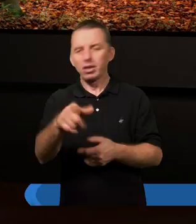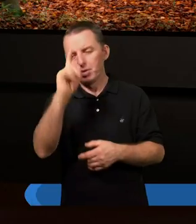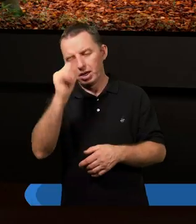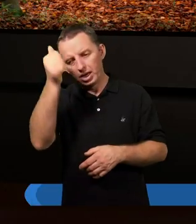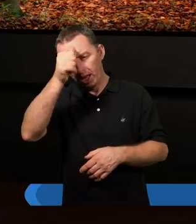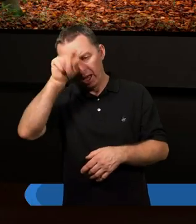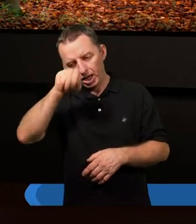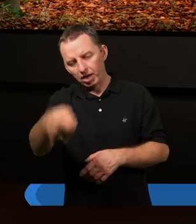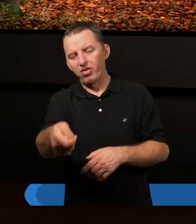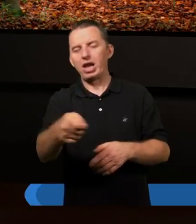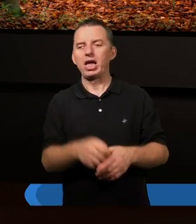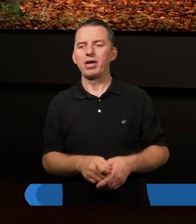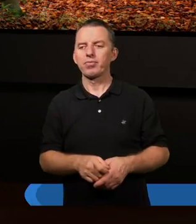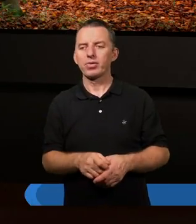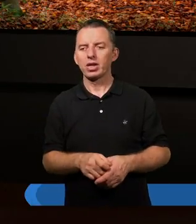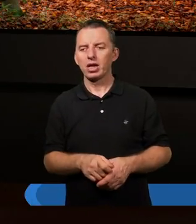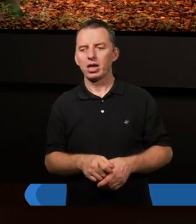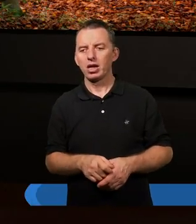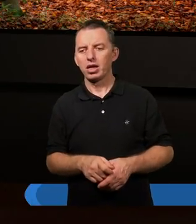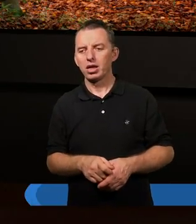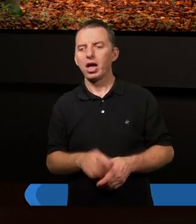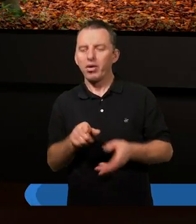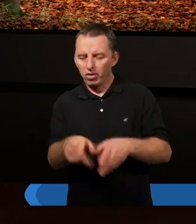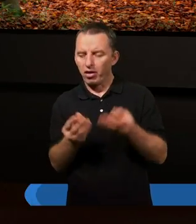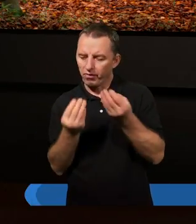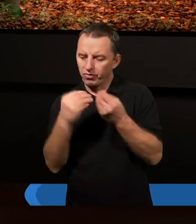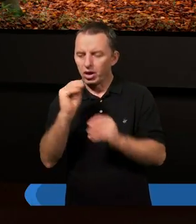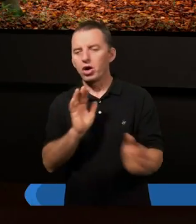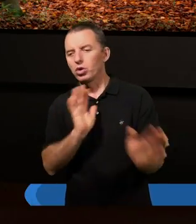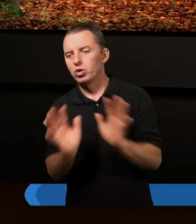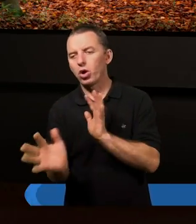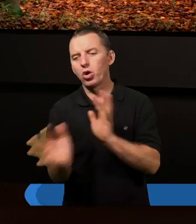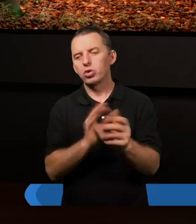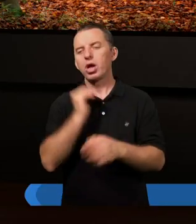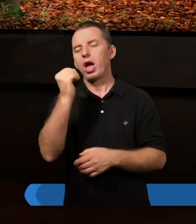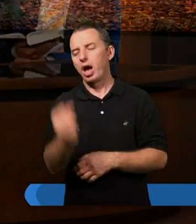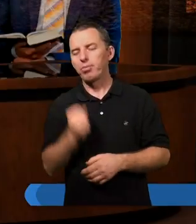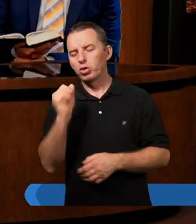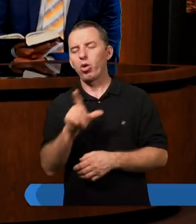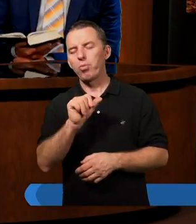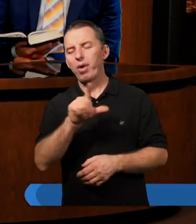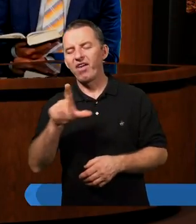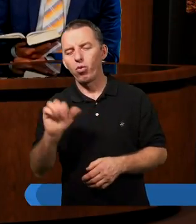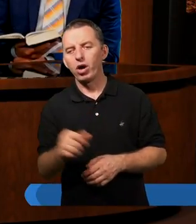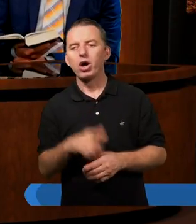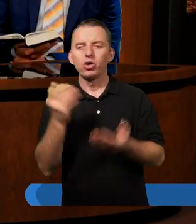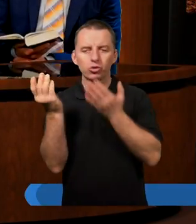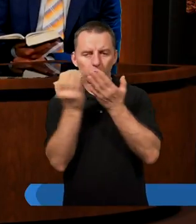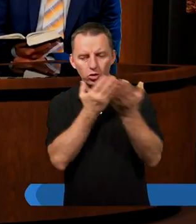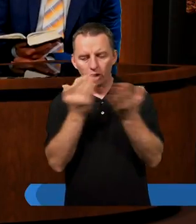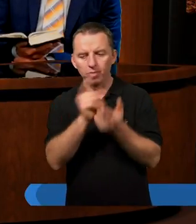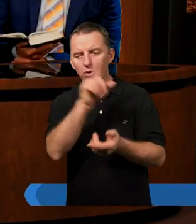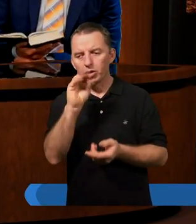tam nazwali. Także to wielka troska apostoła Pawła. No i czytamy,